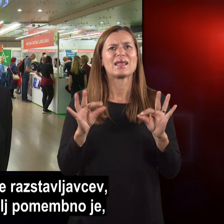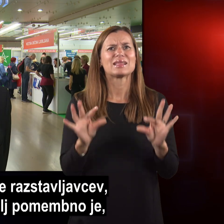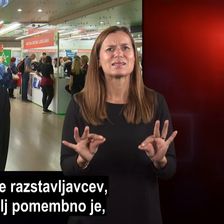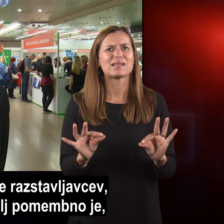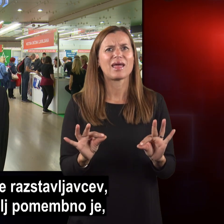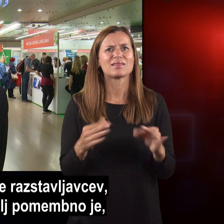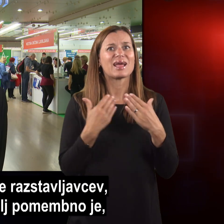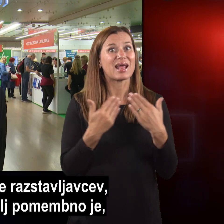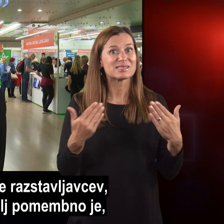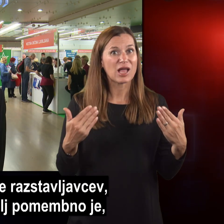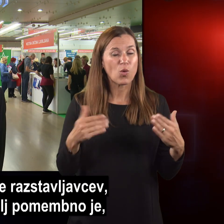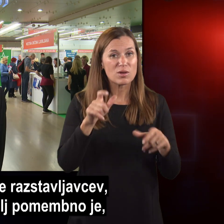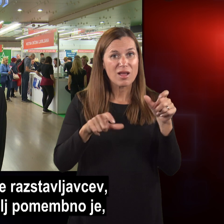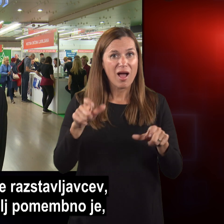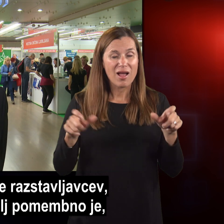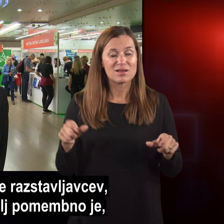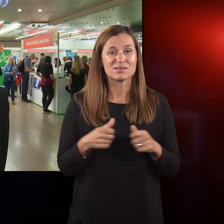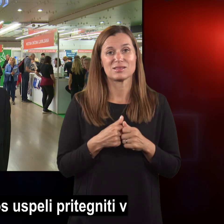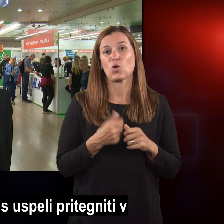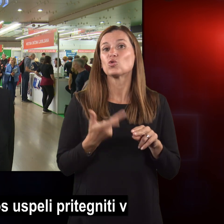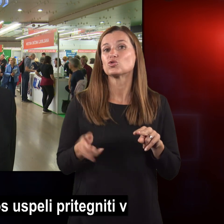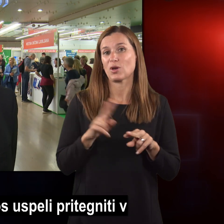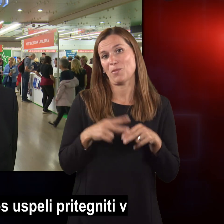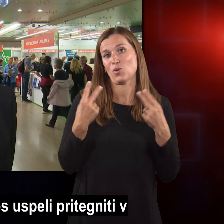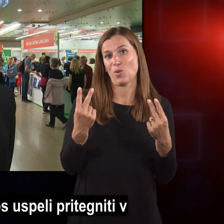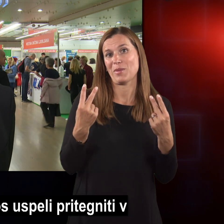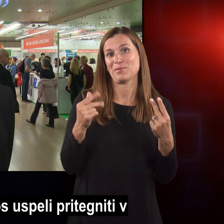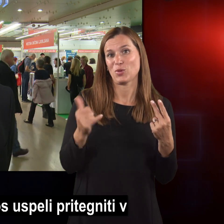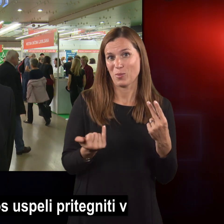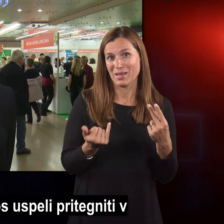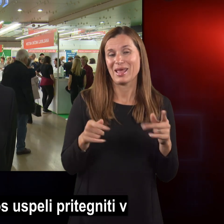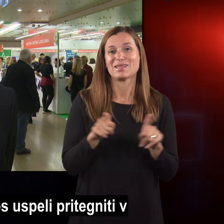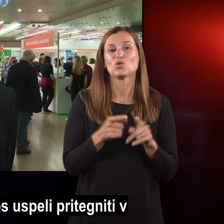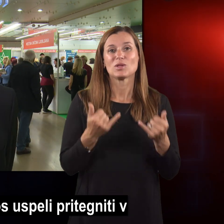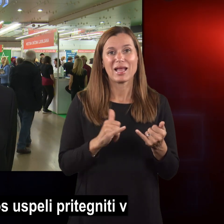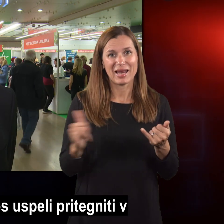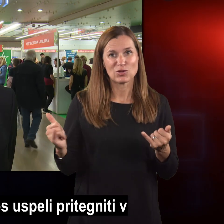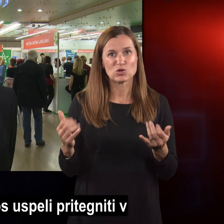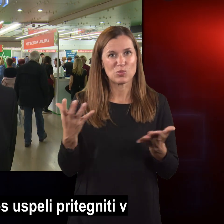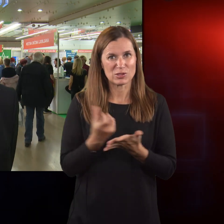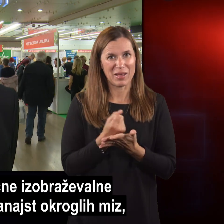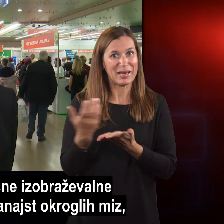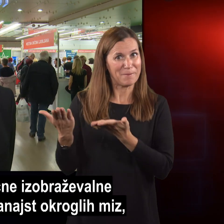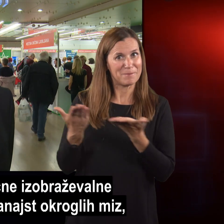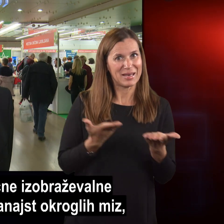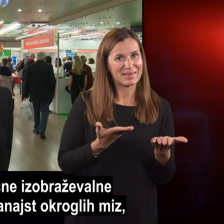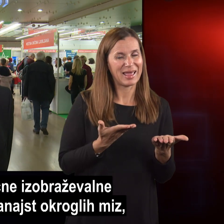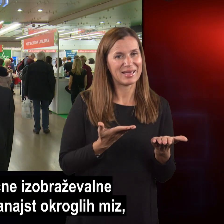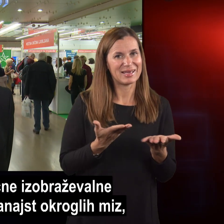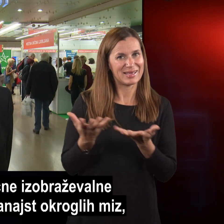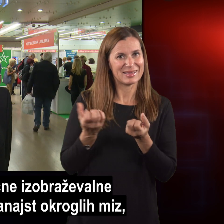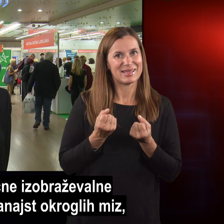razstavljalcev. Ampak še bolj pomembno je, da smo tudi letos uspeli pritegniti v izvedbo